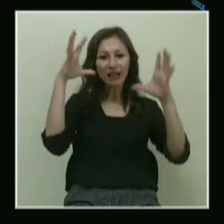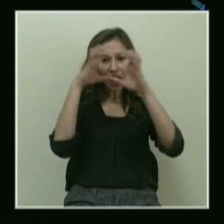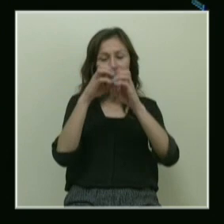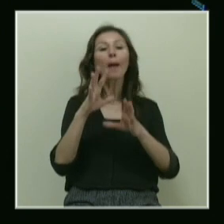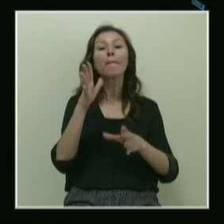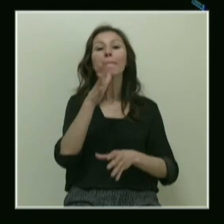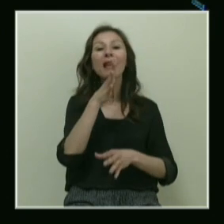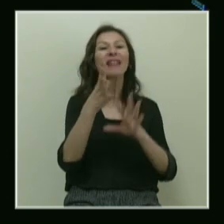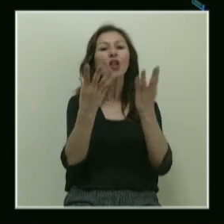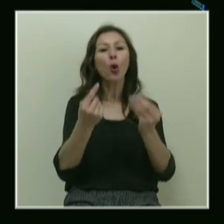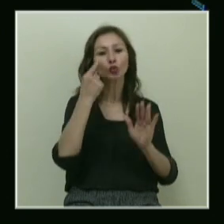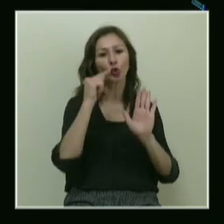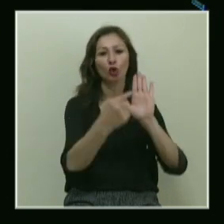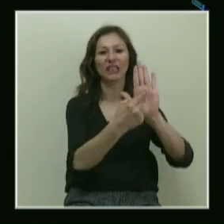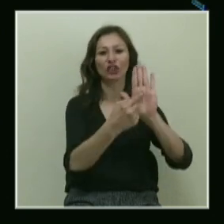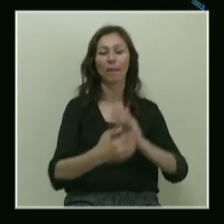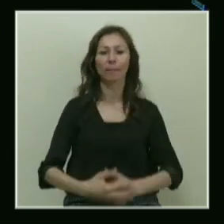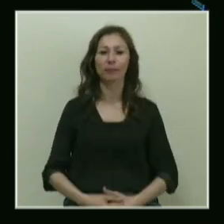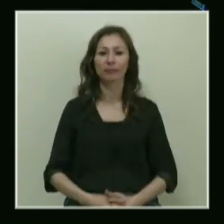karanlıkta bilimin ne olduğunu göstereceğim.